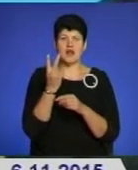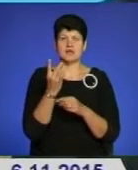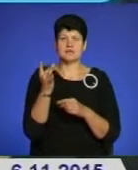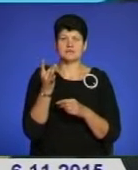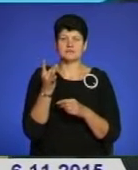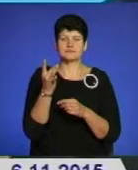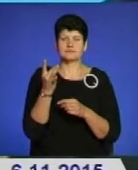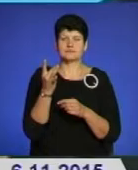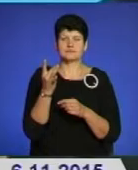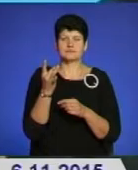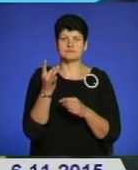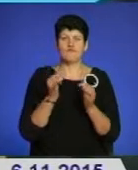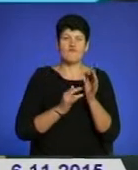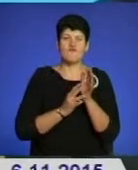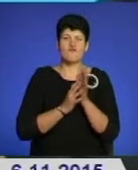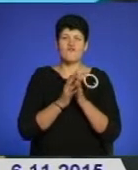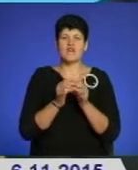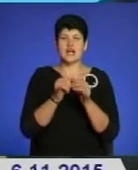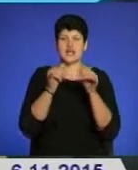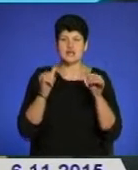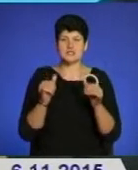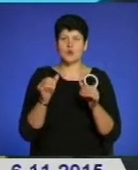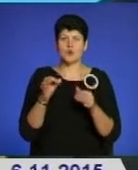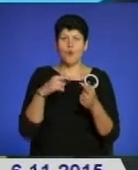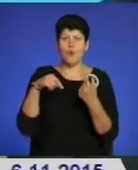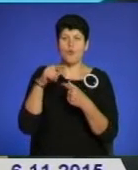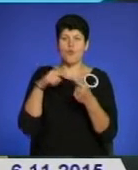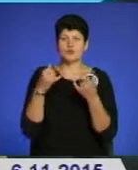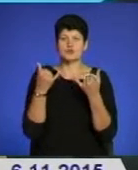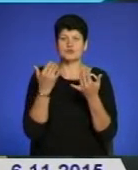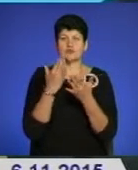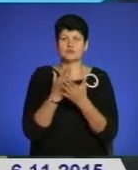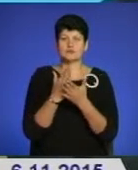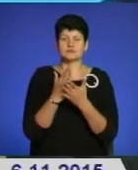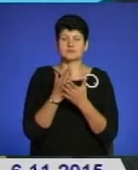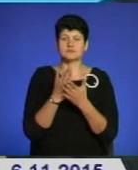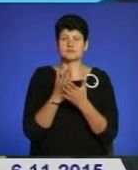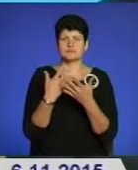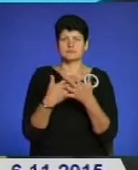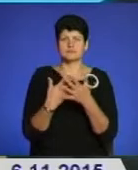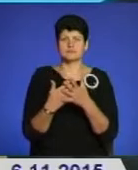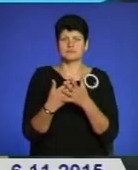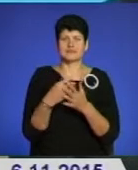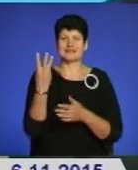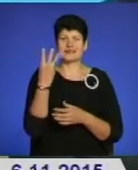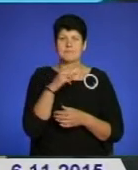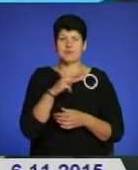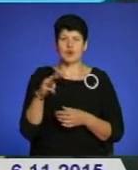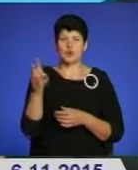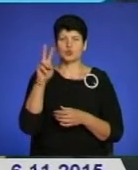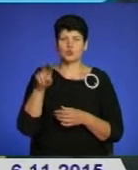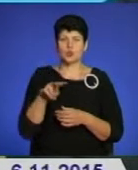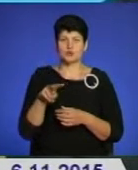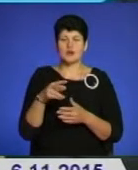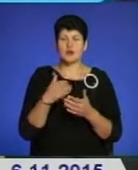вирос оборот. І сьогодні він віде в еквіваленті 3 мільйонів доларів.